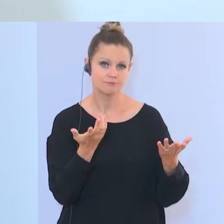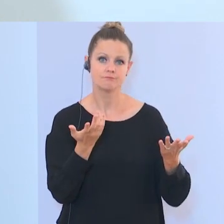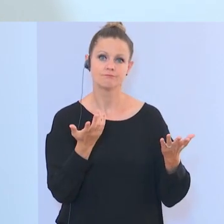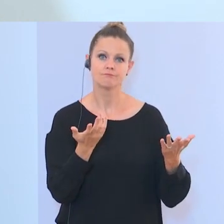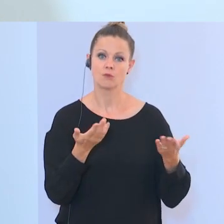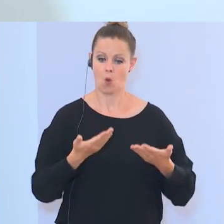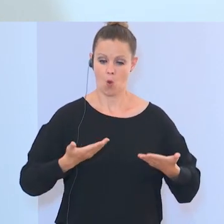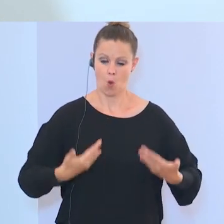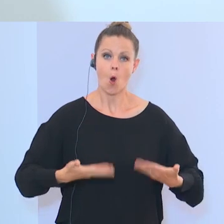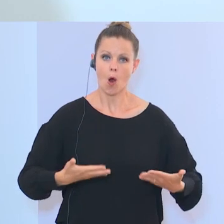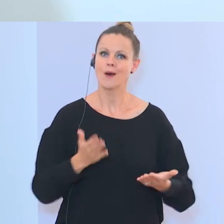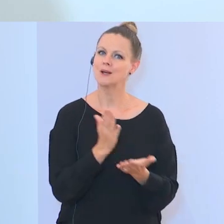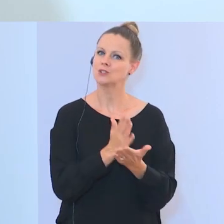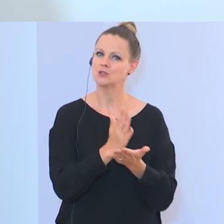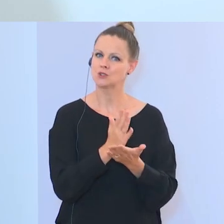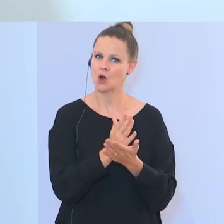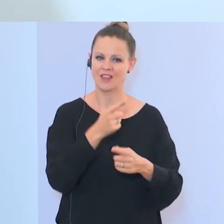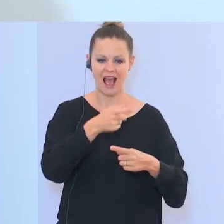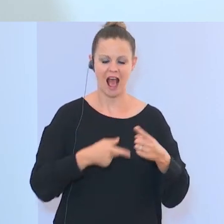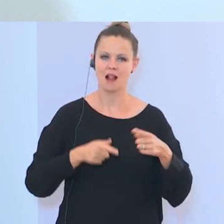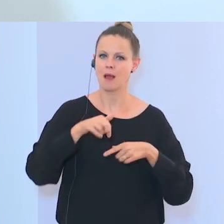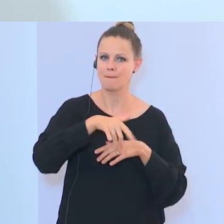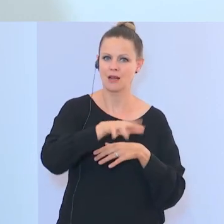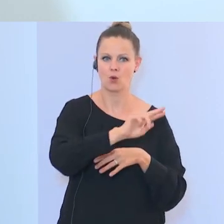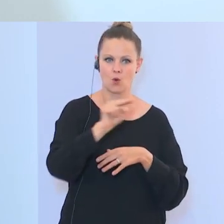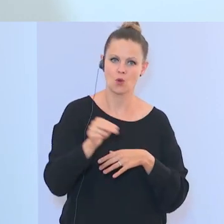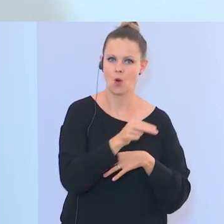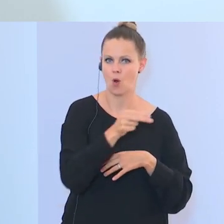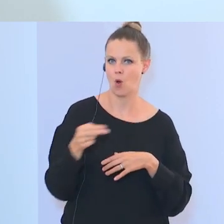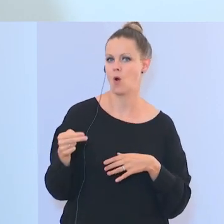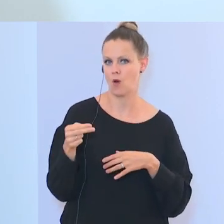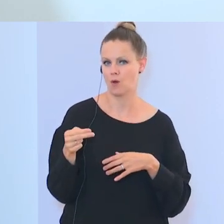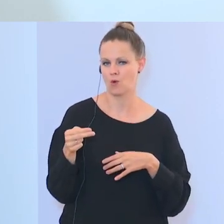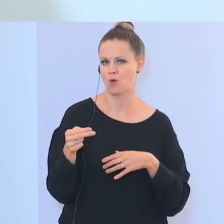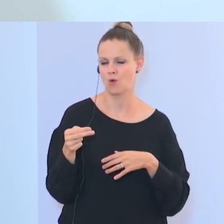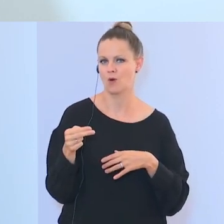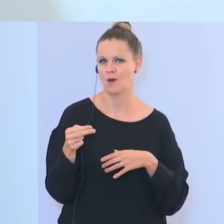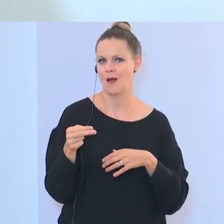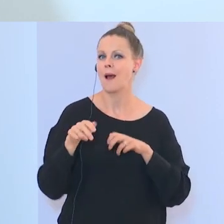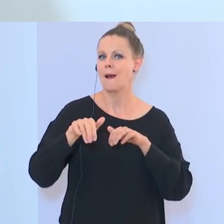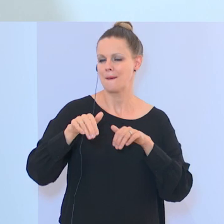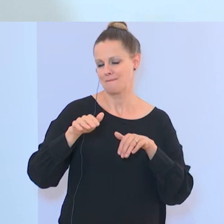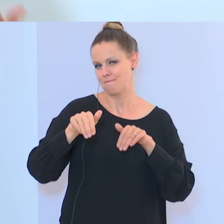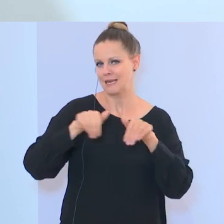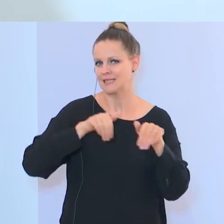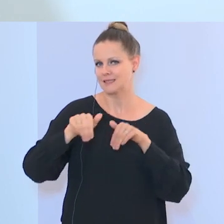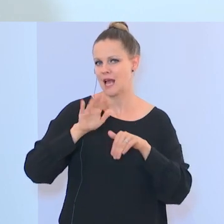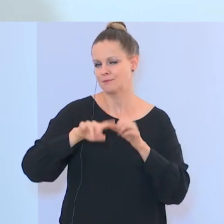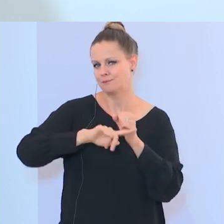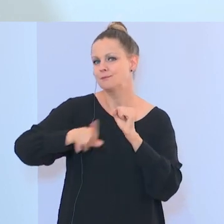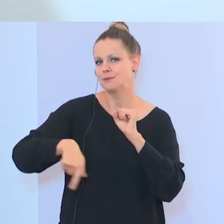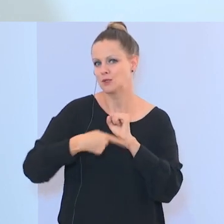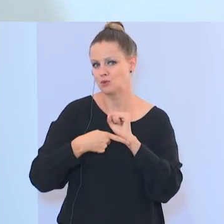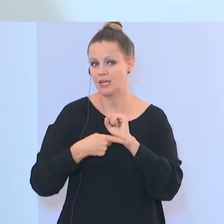dieses Jahr bereits eine halbe Million Euro aus dem Budget unseres Ministeriums in diesen Fonds